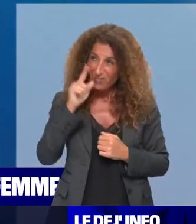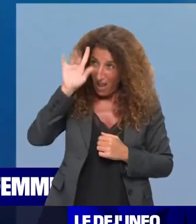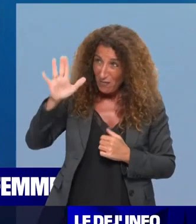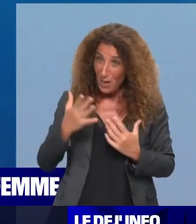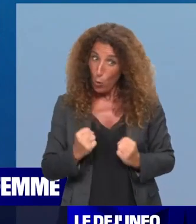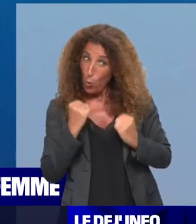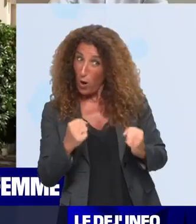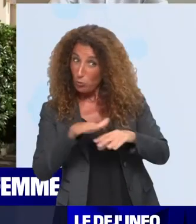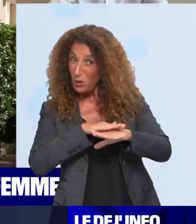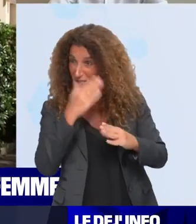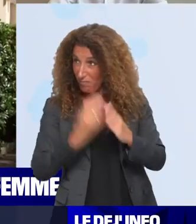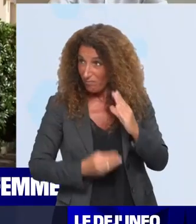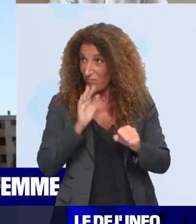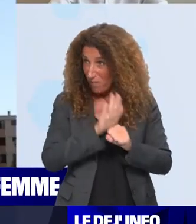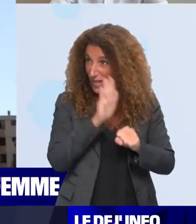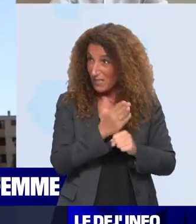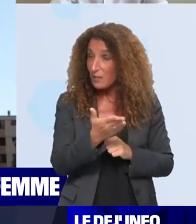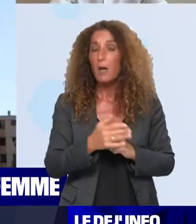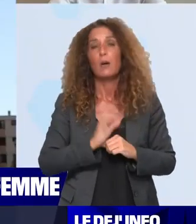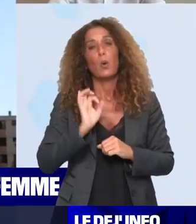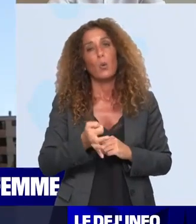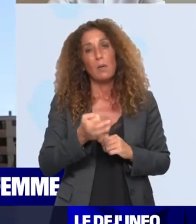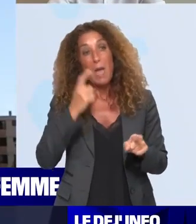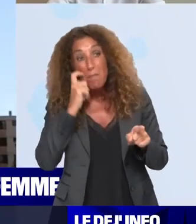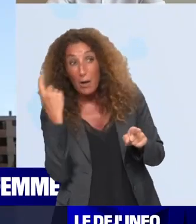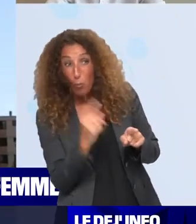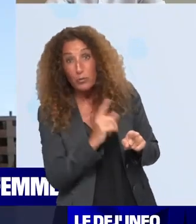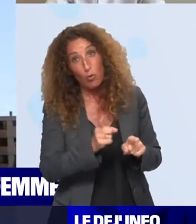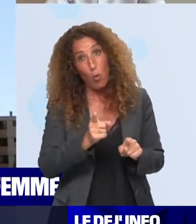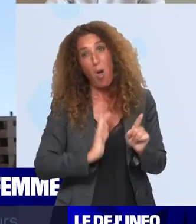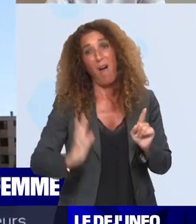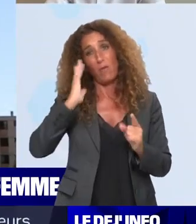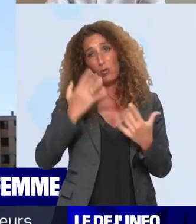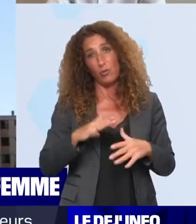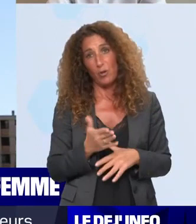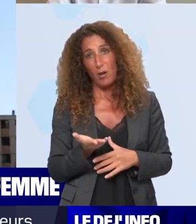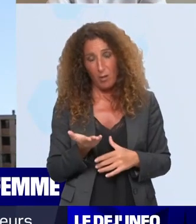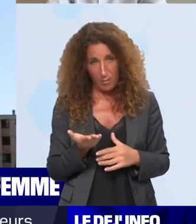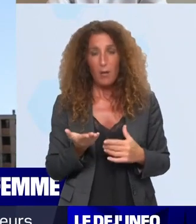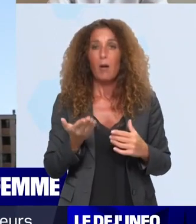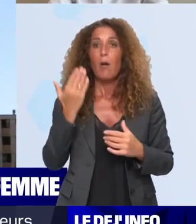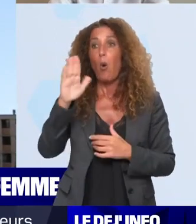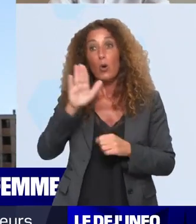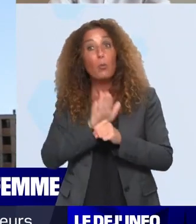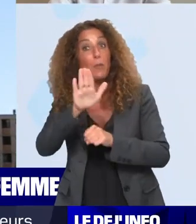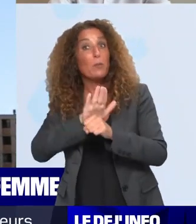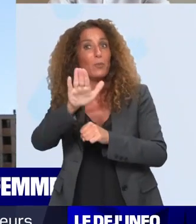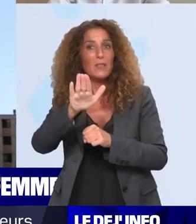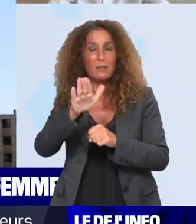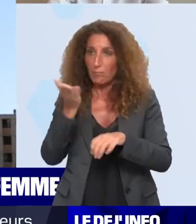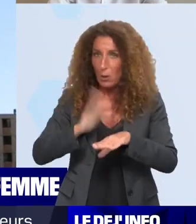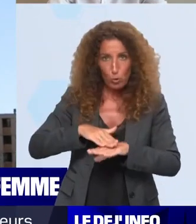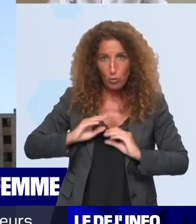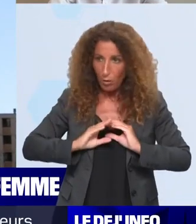évidemment un manque de courage politique, mais ce n pas le manque de courage politique d'Emmanuel Macron. Ça date de bien avant. Il ne pas oublier qu'il a eu d'autres promesses qui n'ont pas été tenues